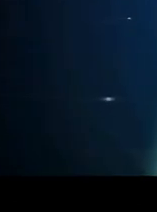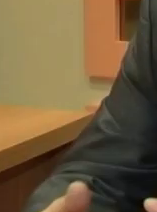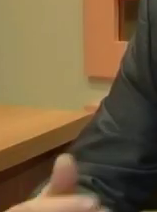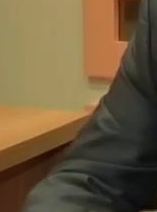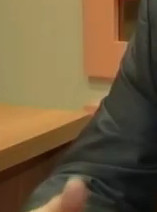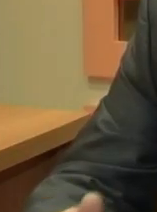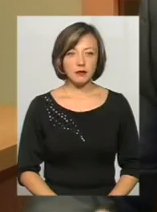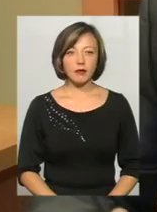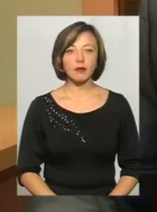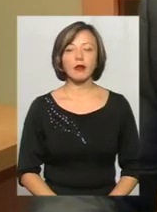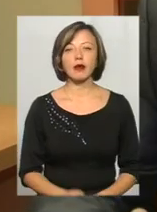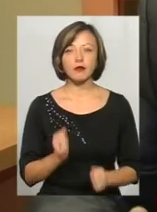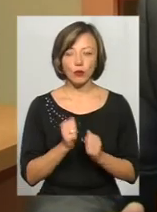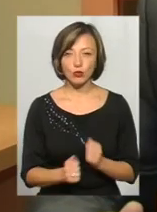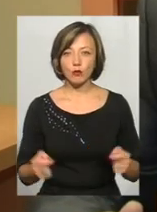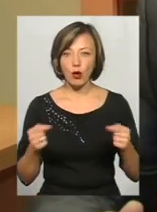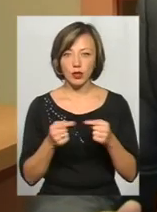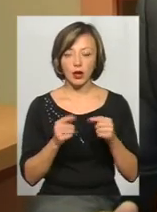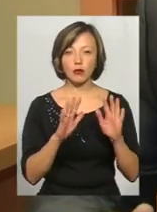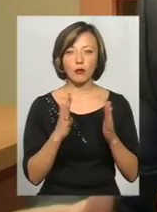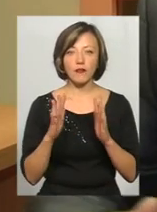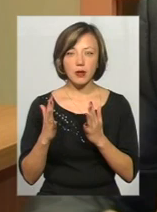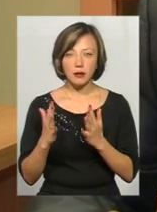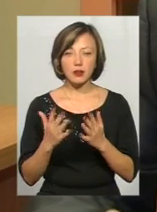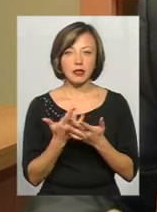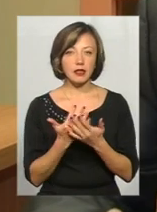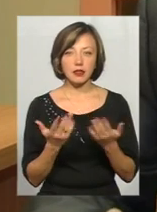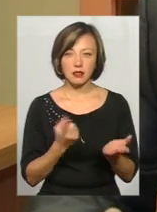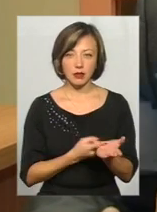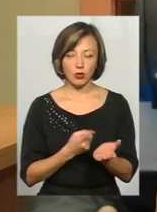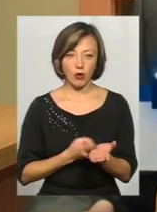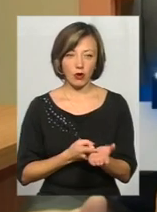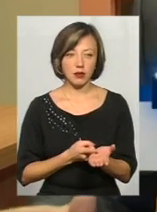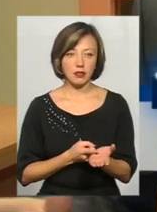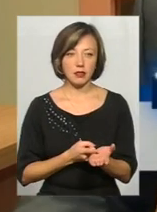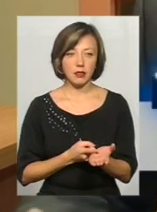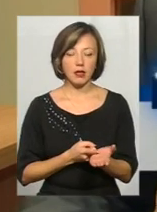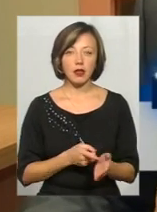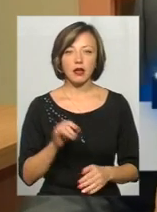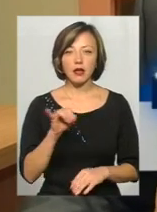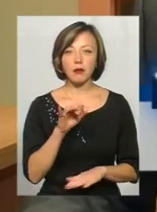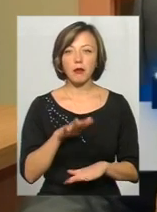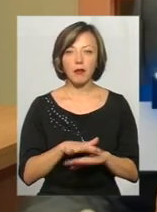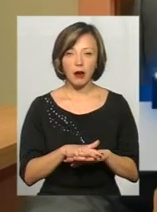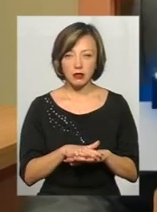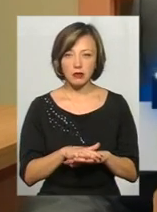В кожному конкретному випадку будуть різні докази. І банк,